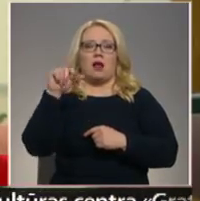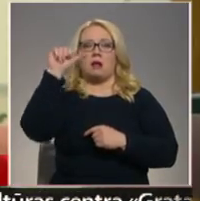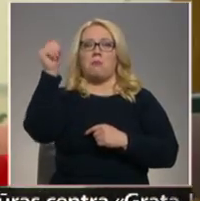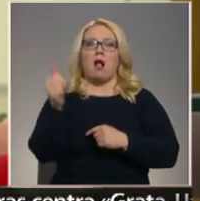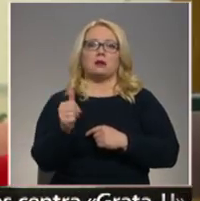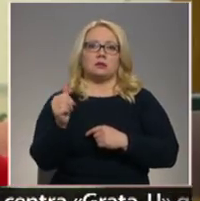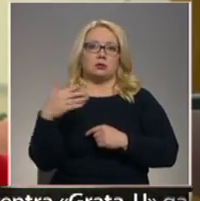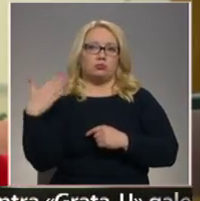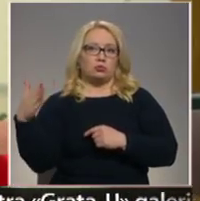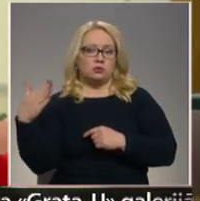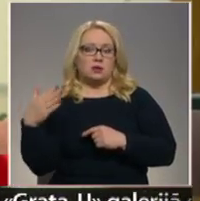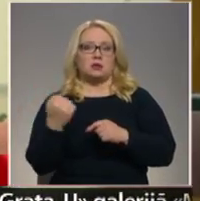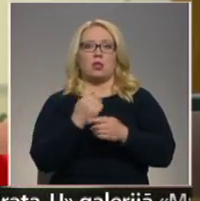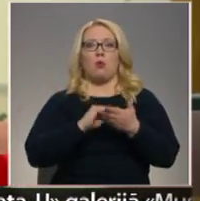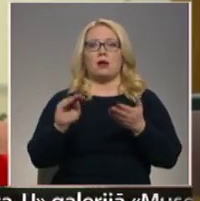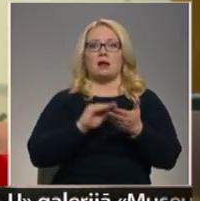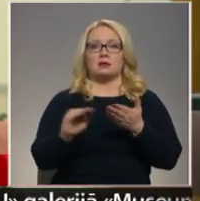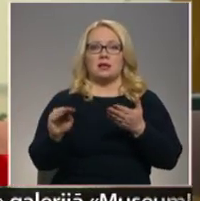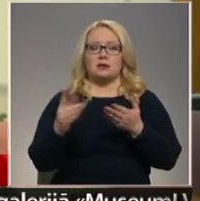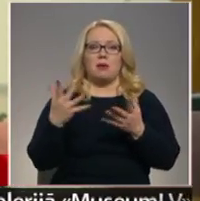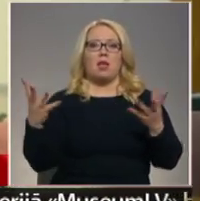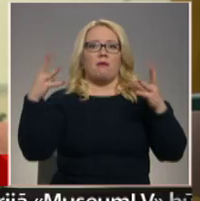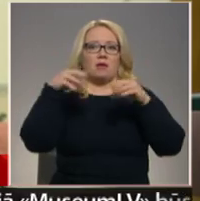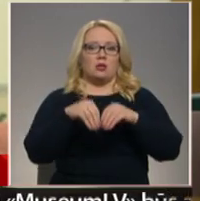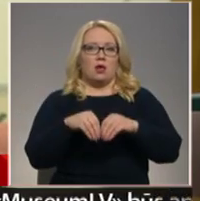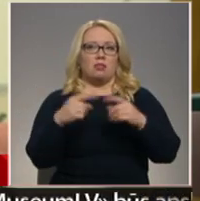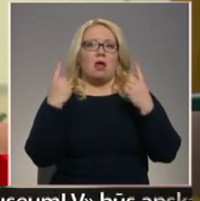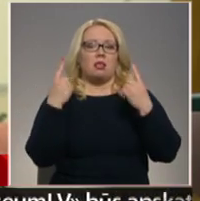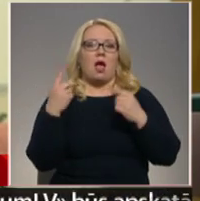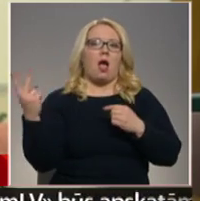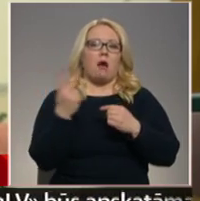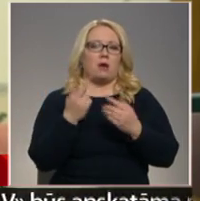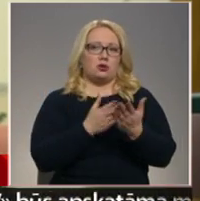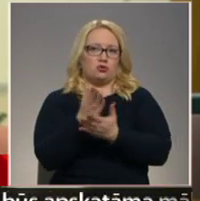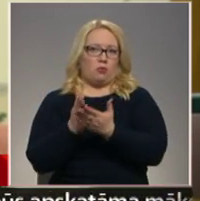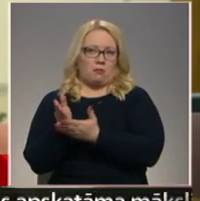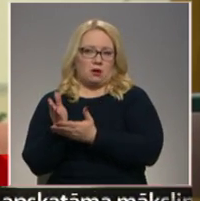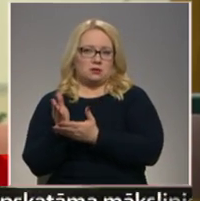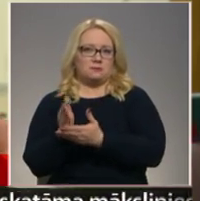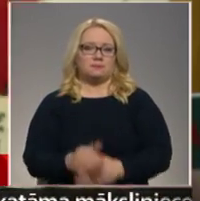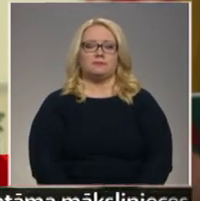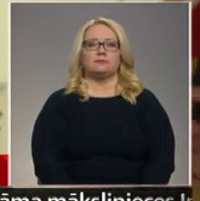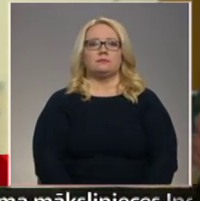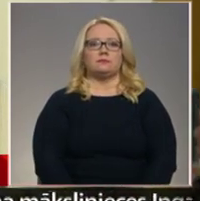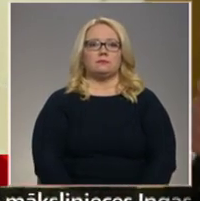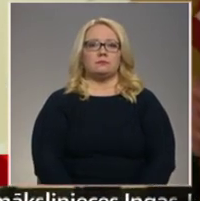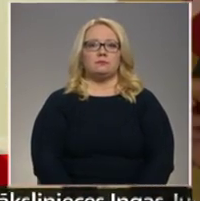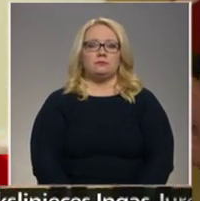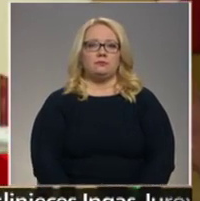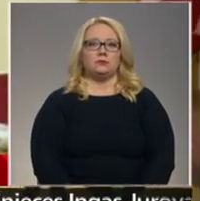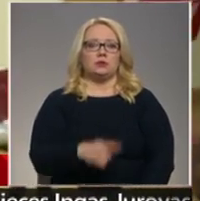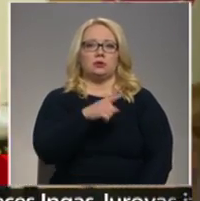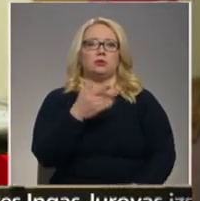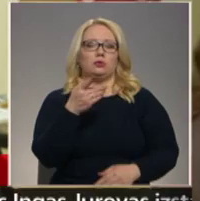puses, vai no rakstniecības, bet apvienodams talantu sabās šajās jomās. Tu